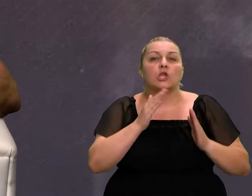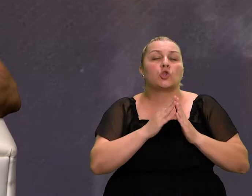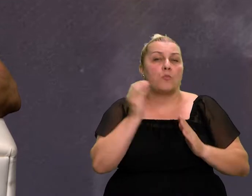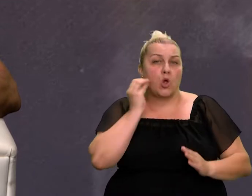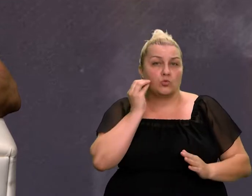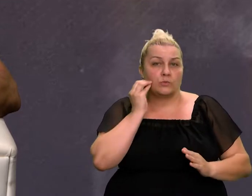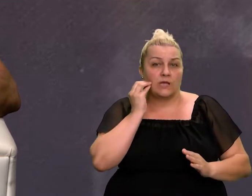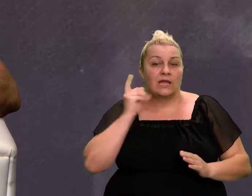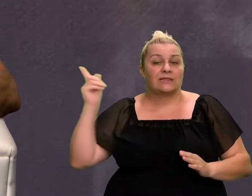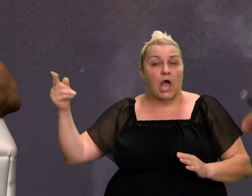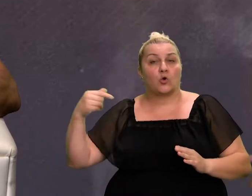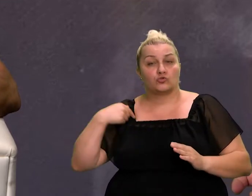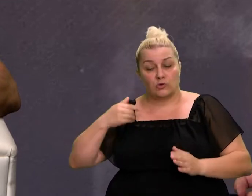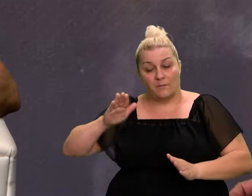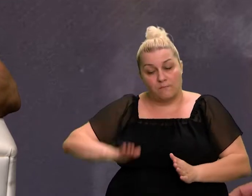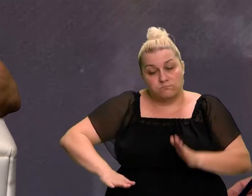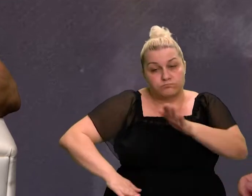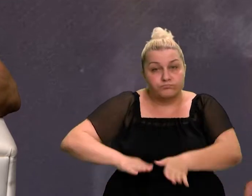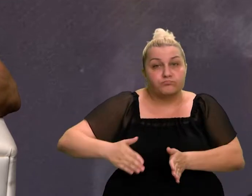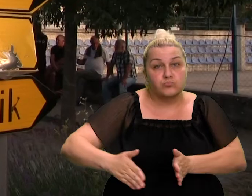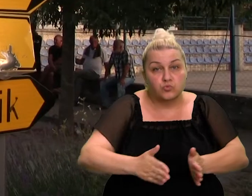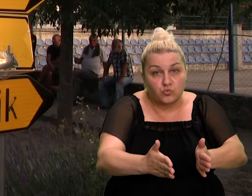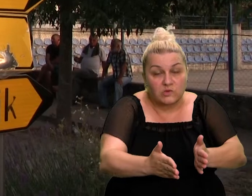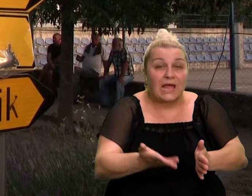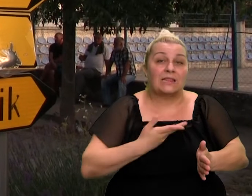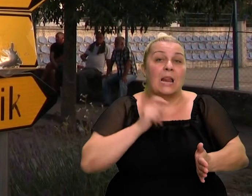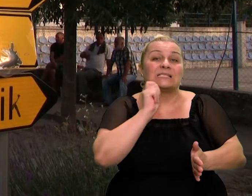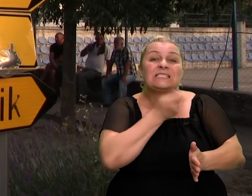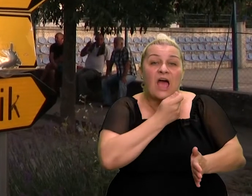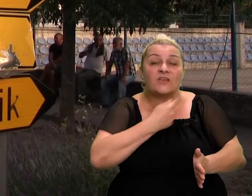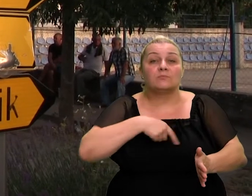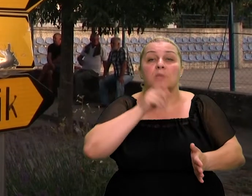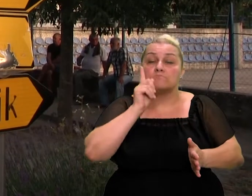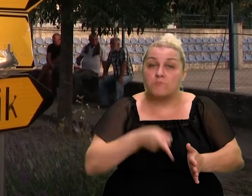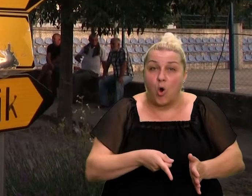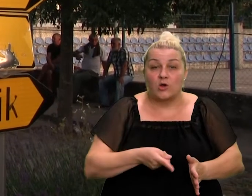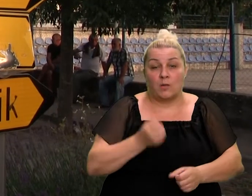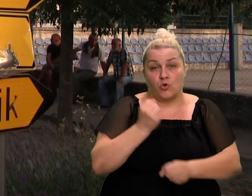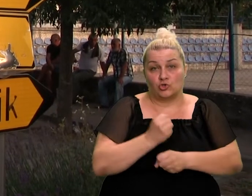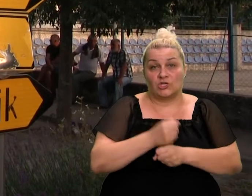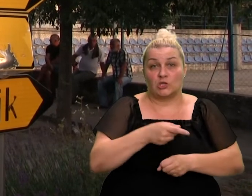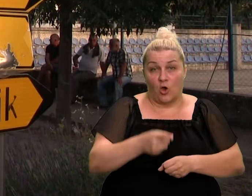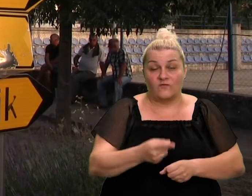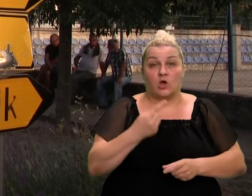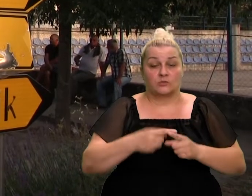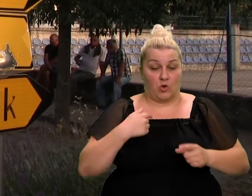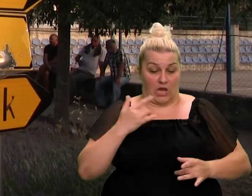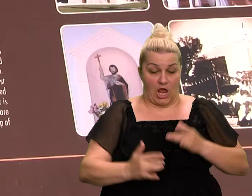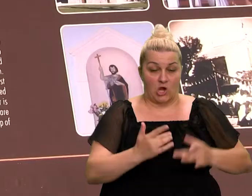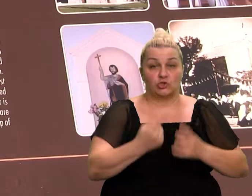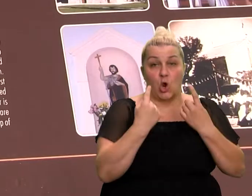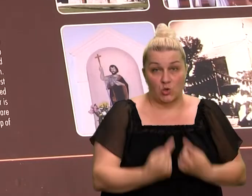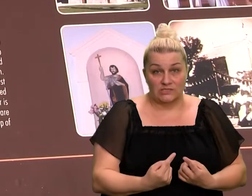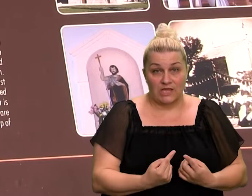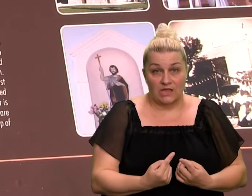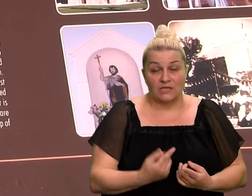domoljubja. I tako nam utrli put i ostavili zavijet, da to činimo kako bi opstala loza naša. Zato